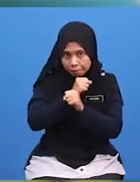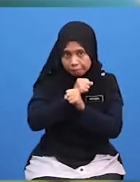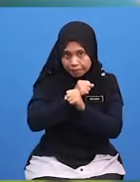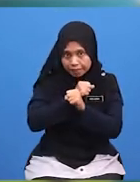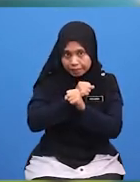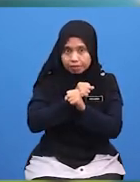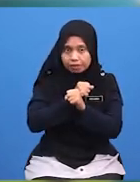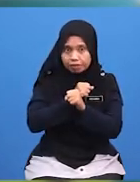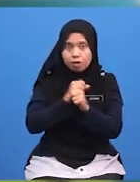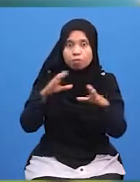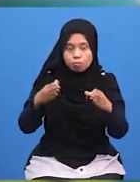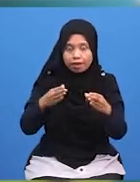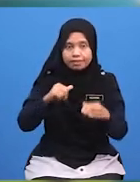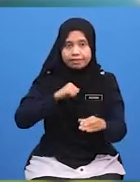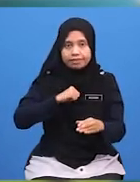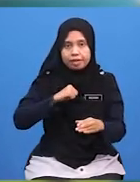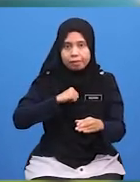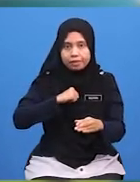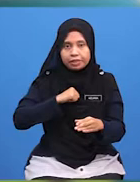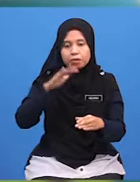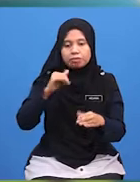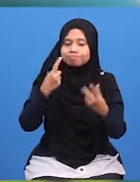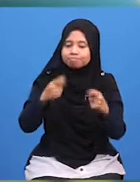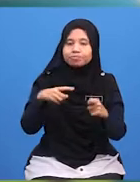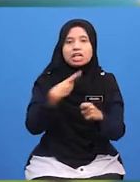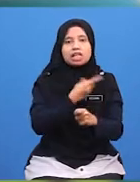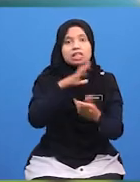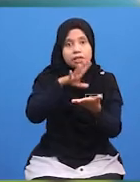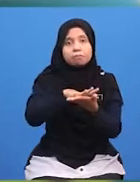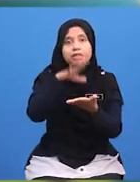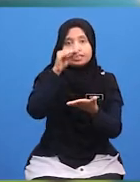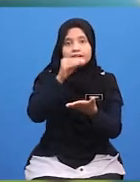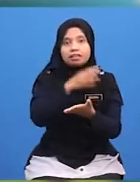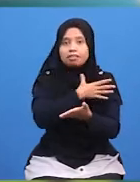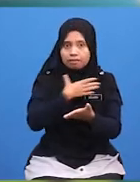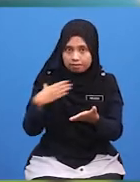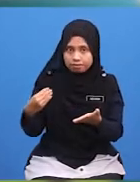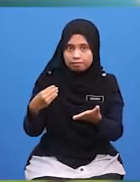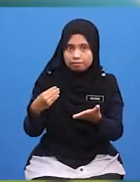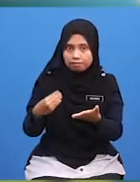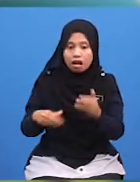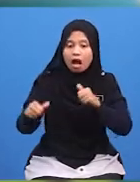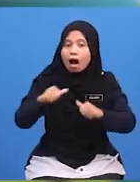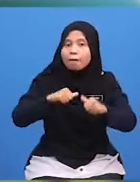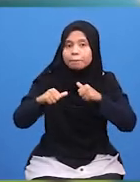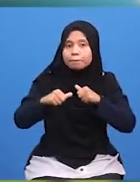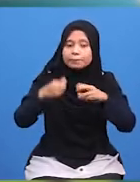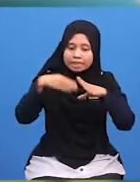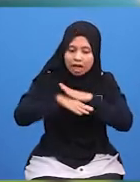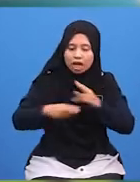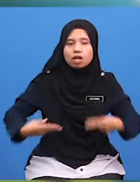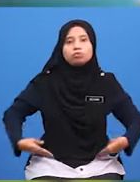Mengaplikasikan Adab-adab Yang telah Kita Pelajari Sebentar Tadi Serta Dapat Diamalkan